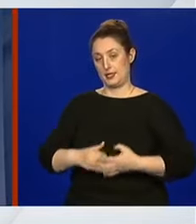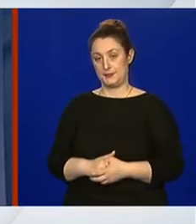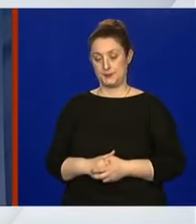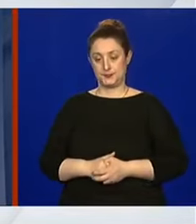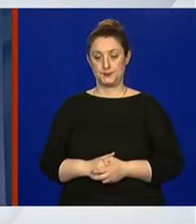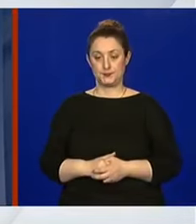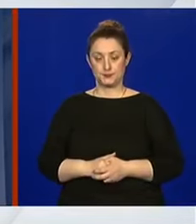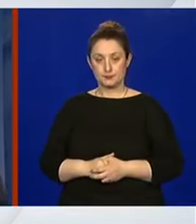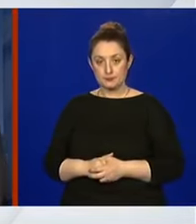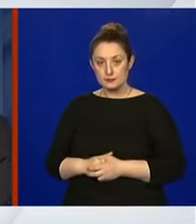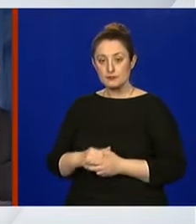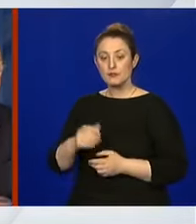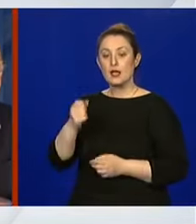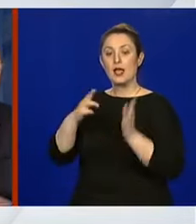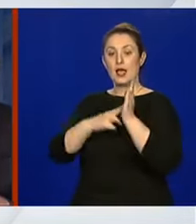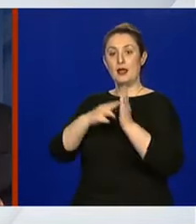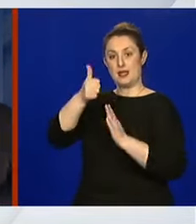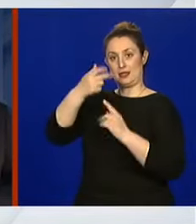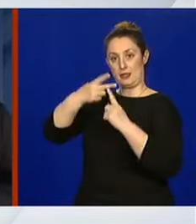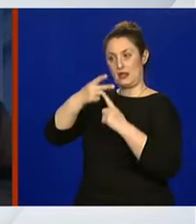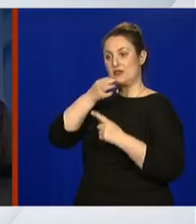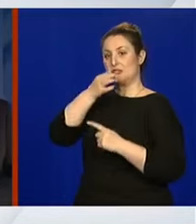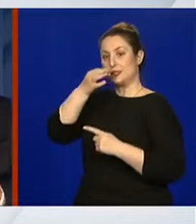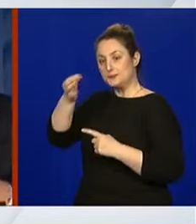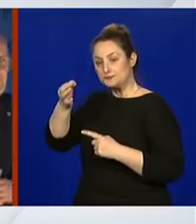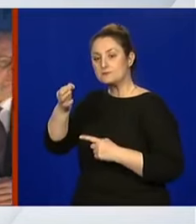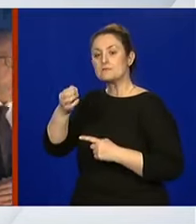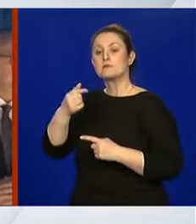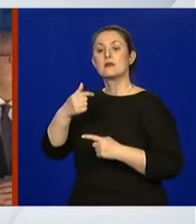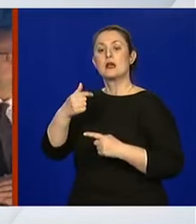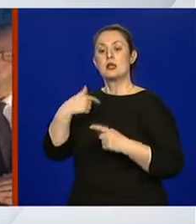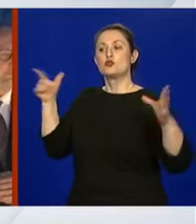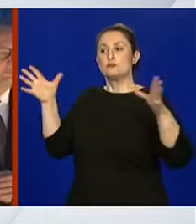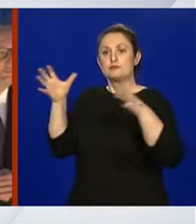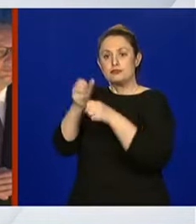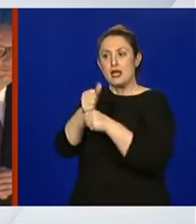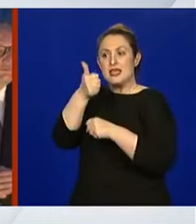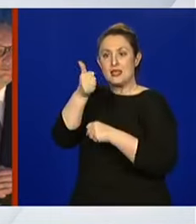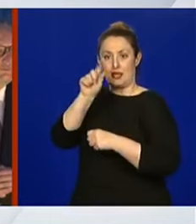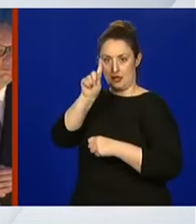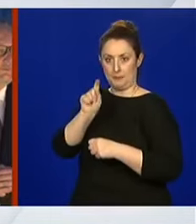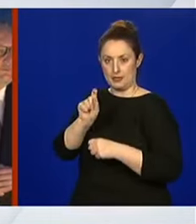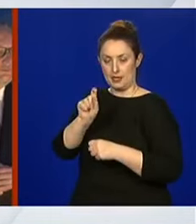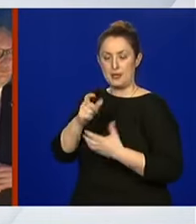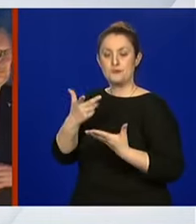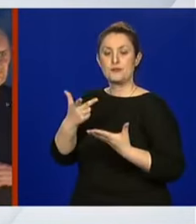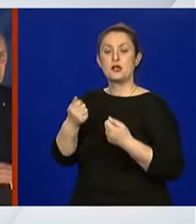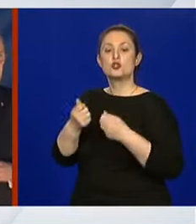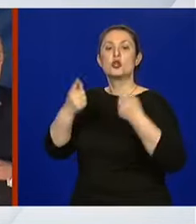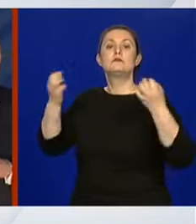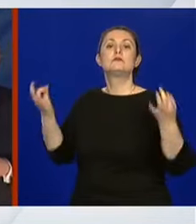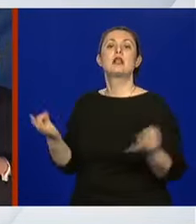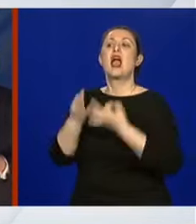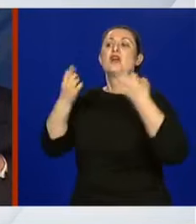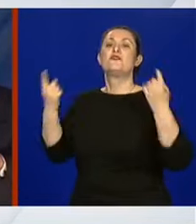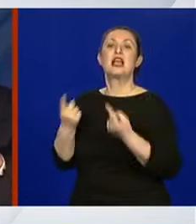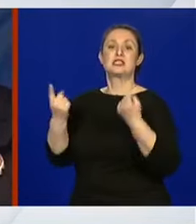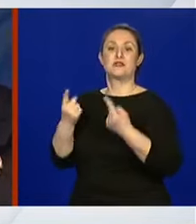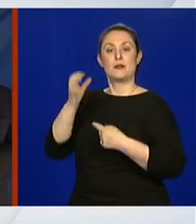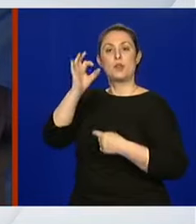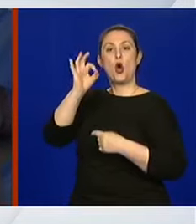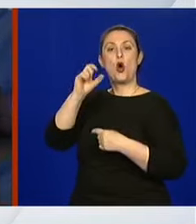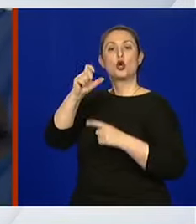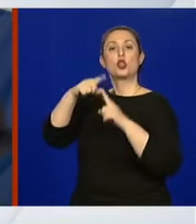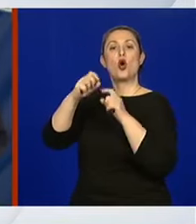Mateja Dominiković, N1 Televizija, probat ću sažet u jedno pitanje. Dakle, što je s festivalima? Znamo da se Oktoberfest, jedan od najvećih